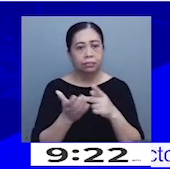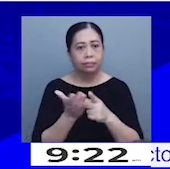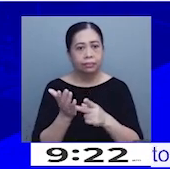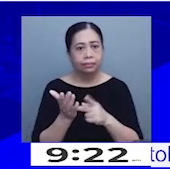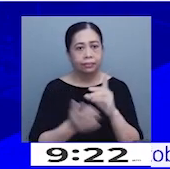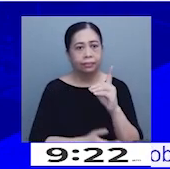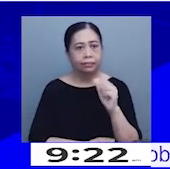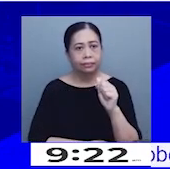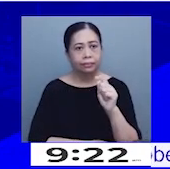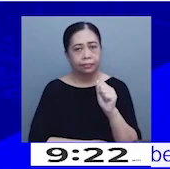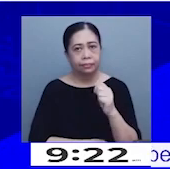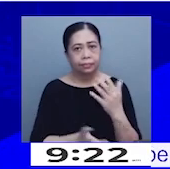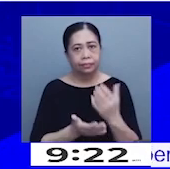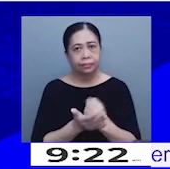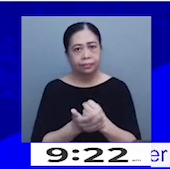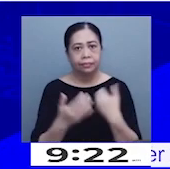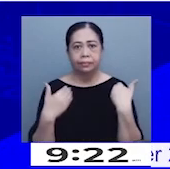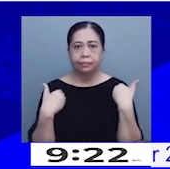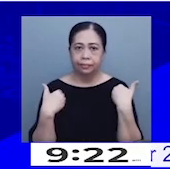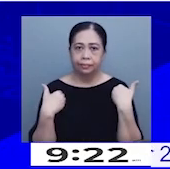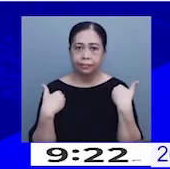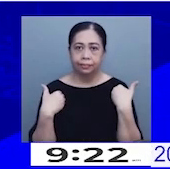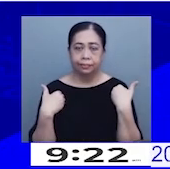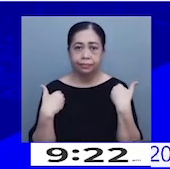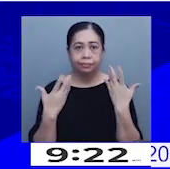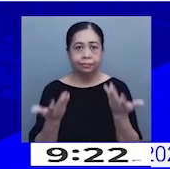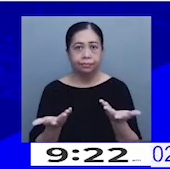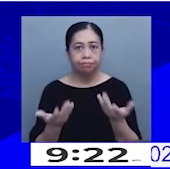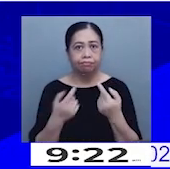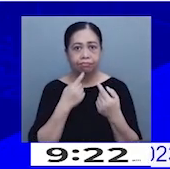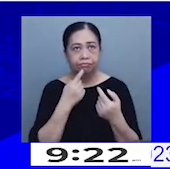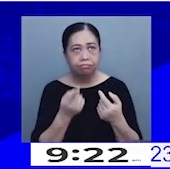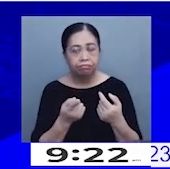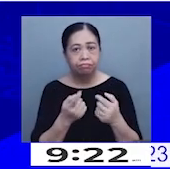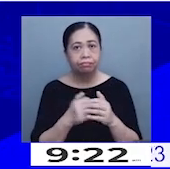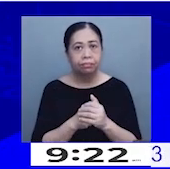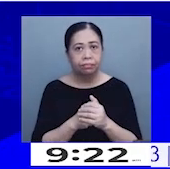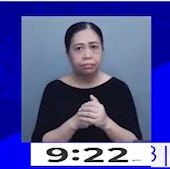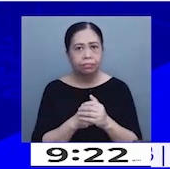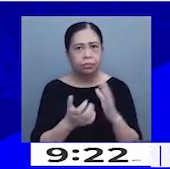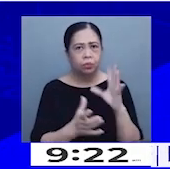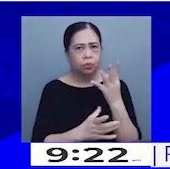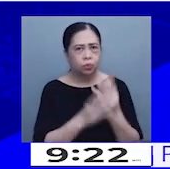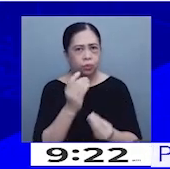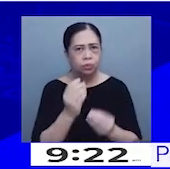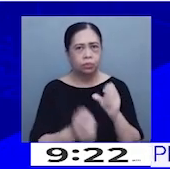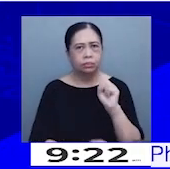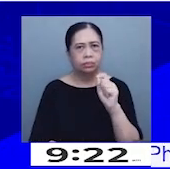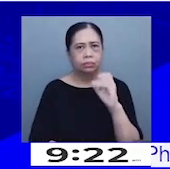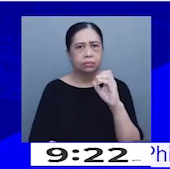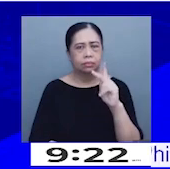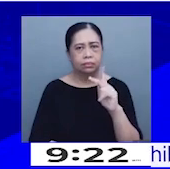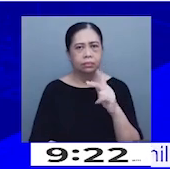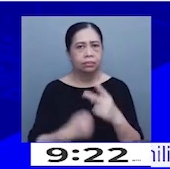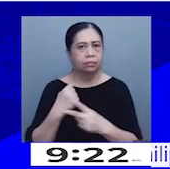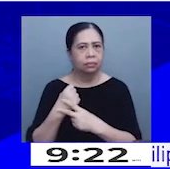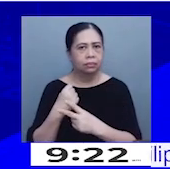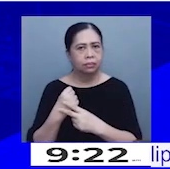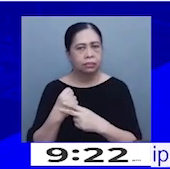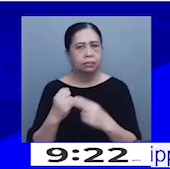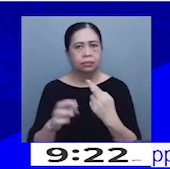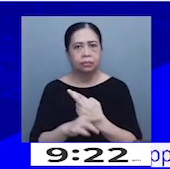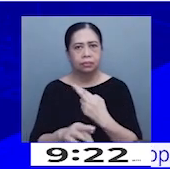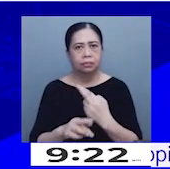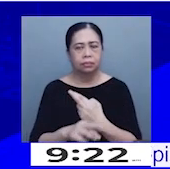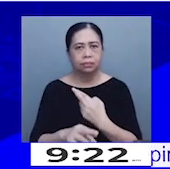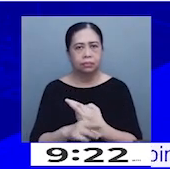collection, may mga outlets na nagsasabi na inuubos nila yung stocks dito sa regular and wheel